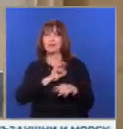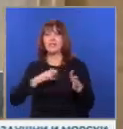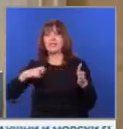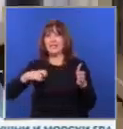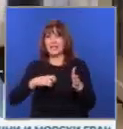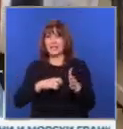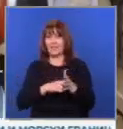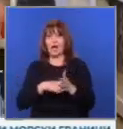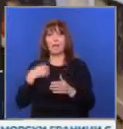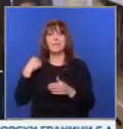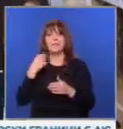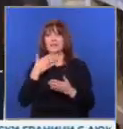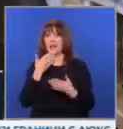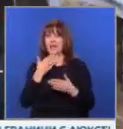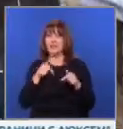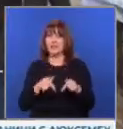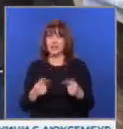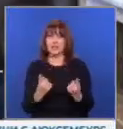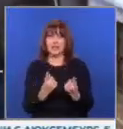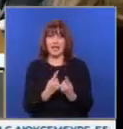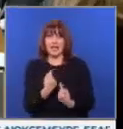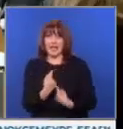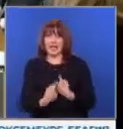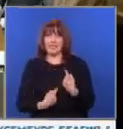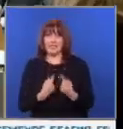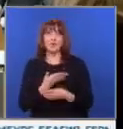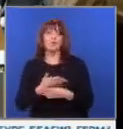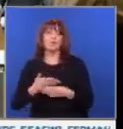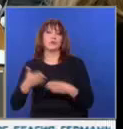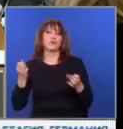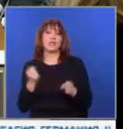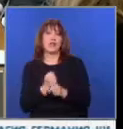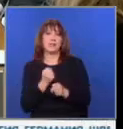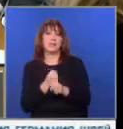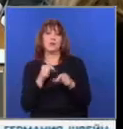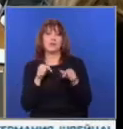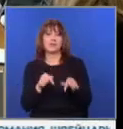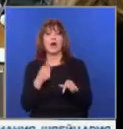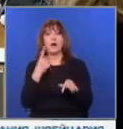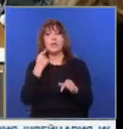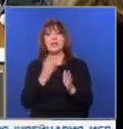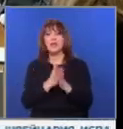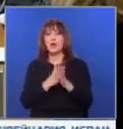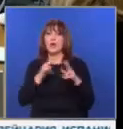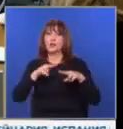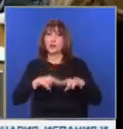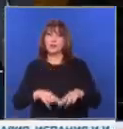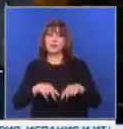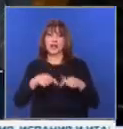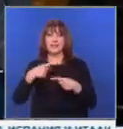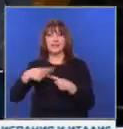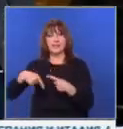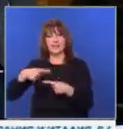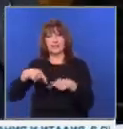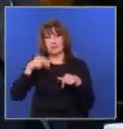сертификати, а президентът заяви, че днешната среща е стимул да продължи да работи за това, младите хора да останат и да се развиват